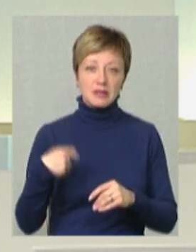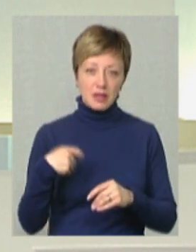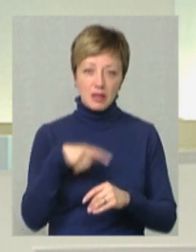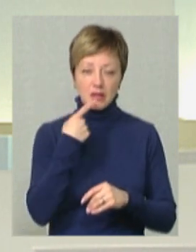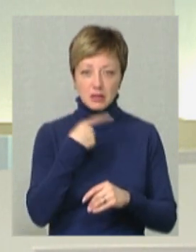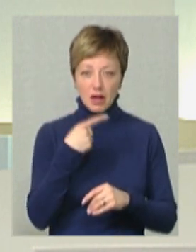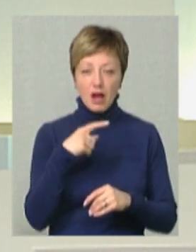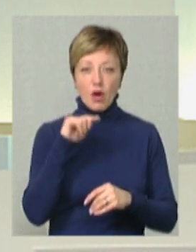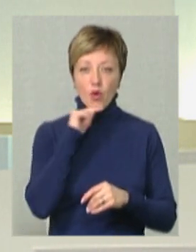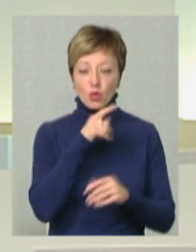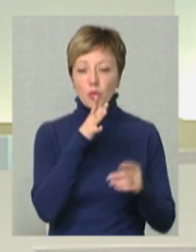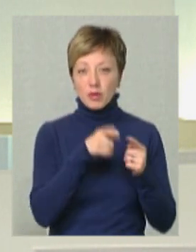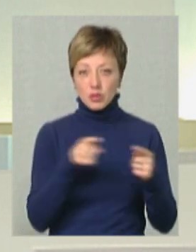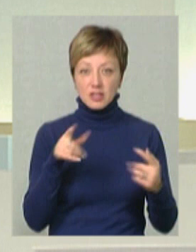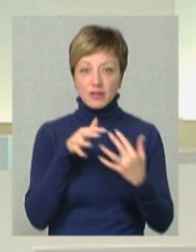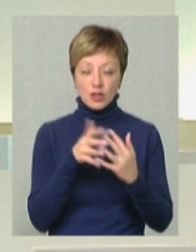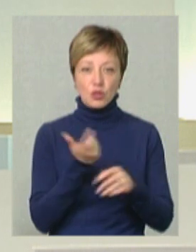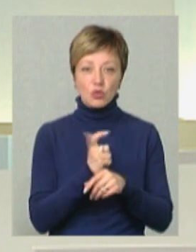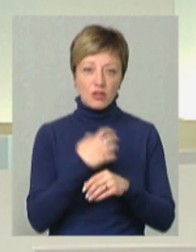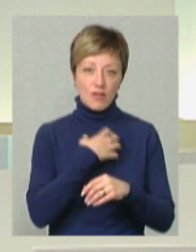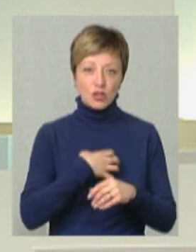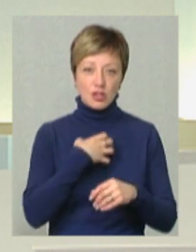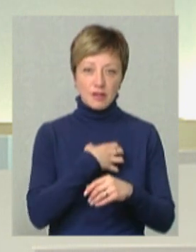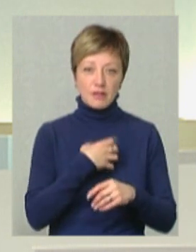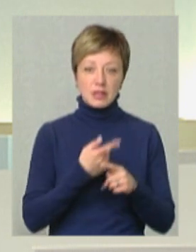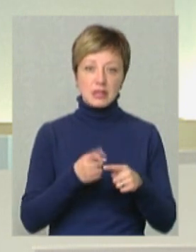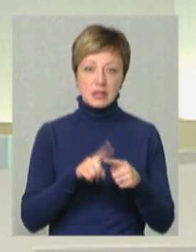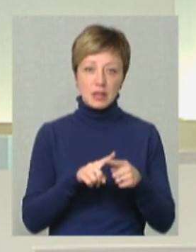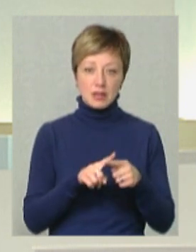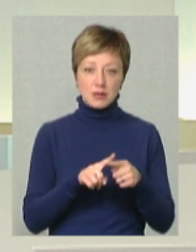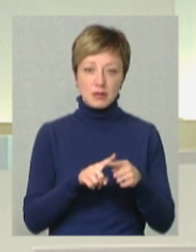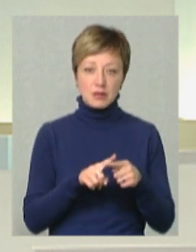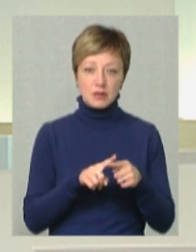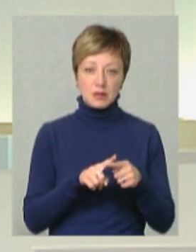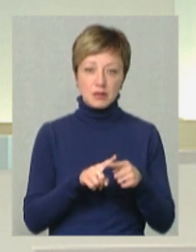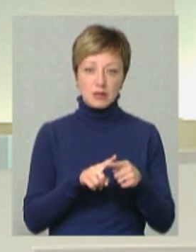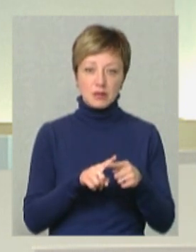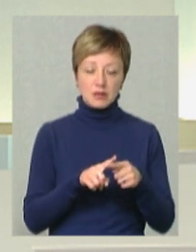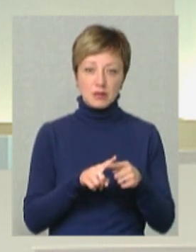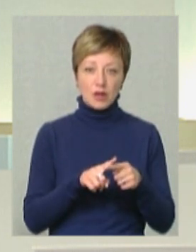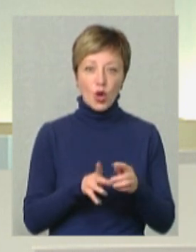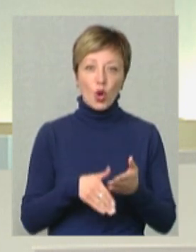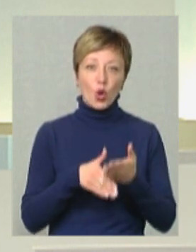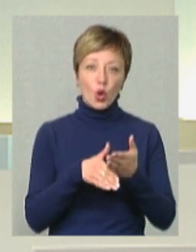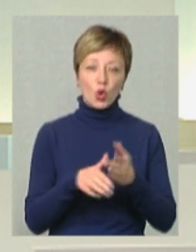під час війни дуже важлива, тому що це рушій.